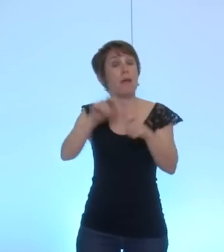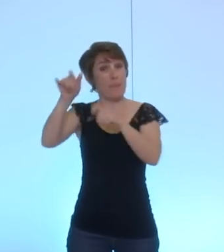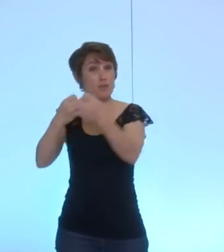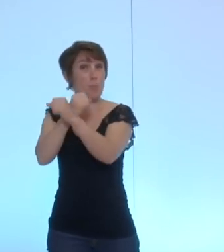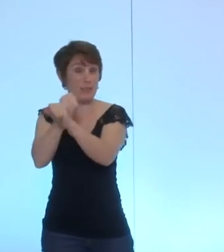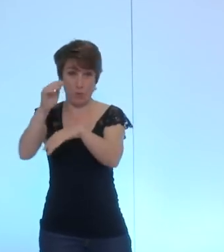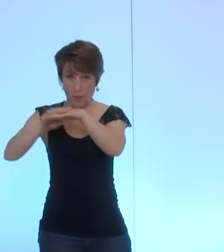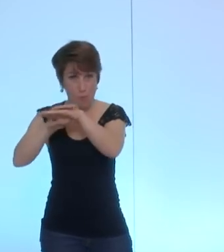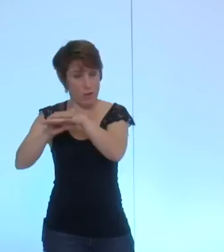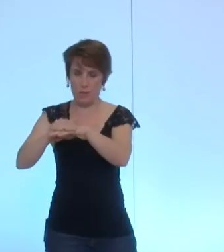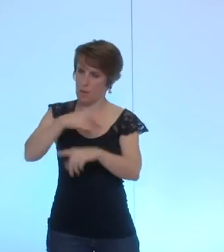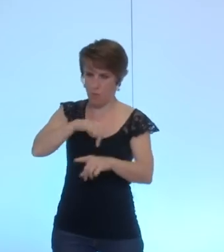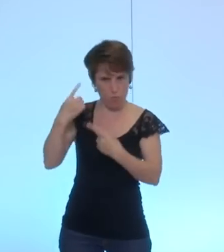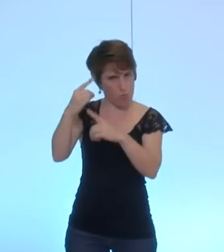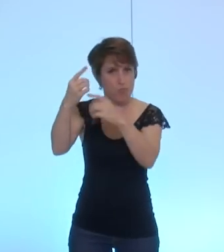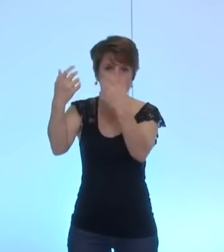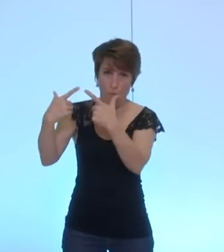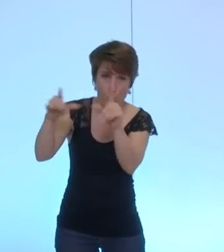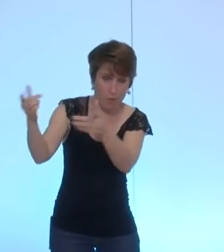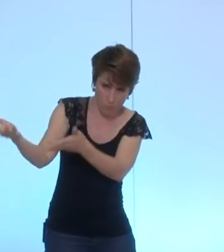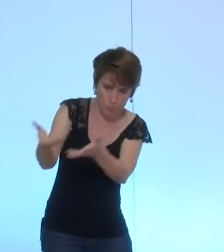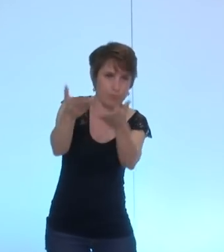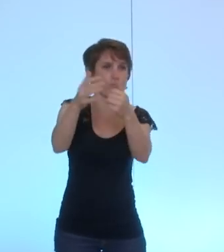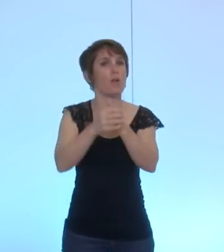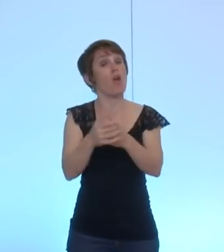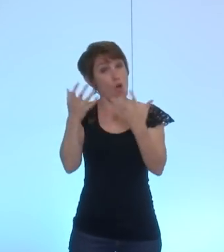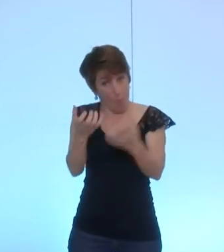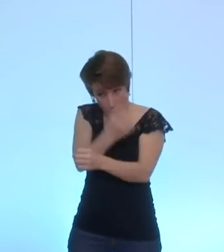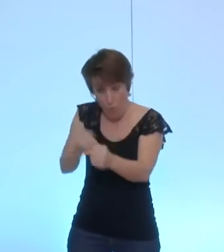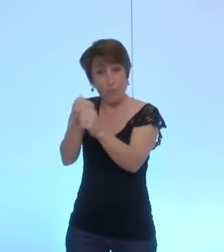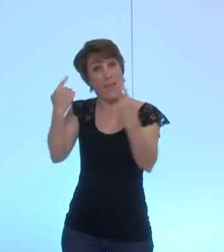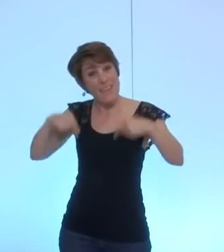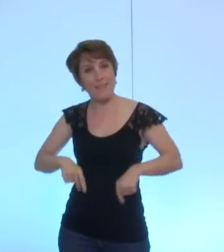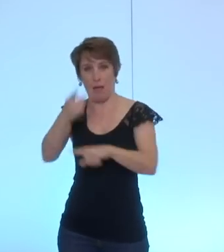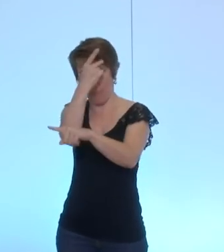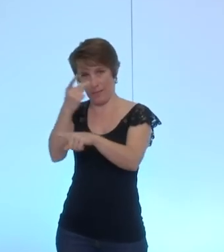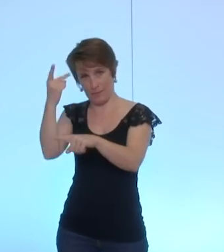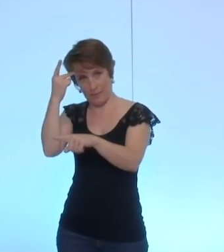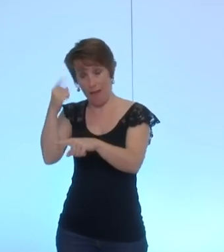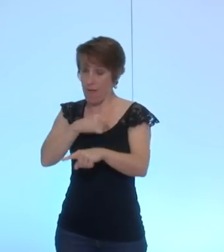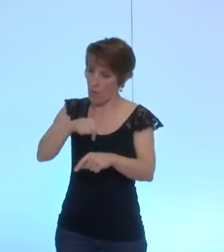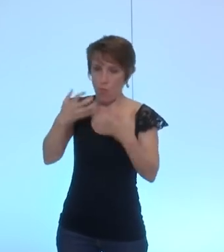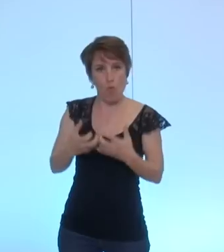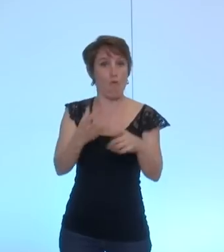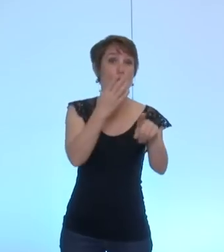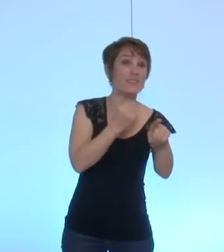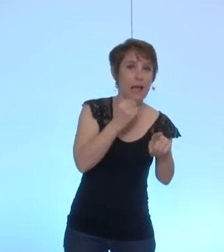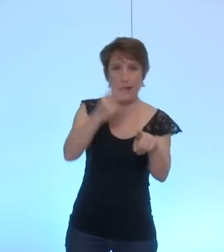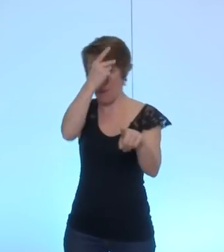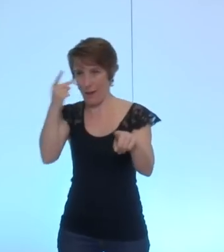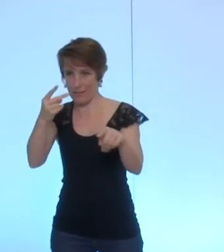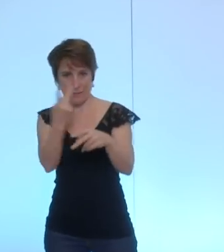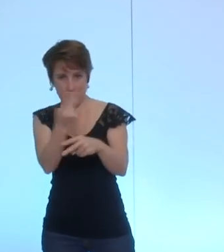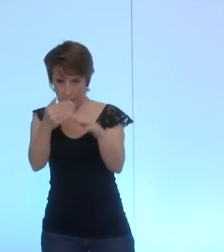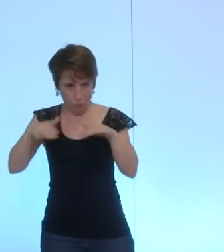création et de la création d'un état palestinien et le droit des deux états israéliens et palestiniens à vivre en sécurité il est